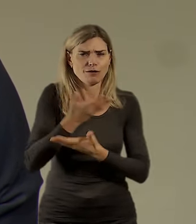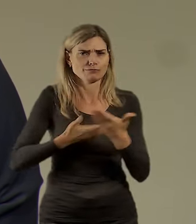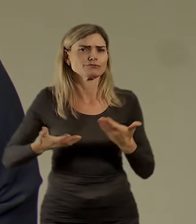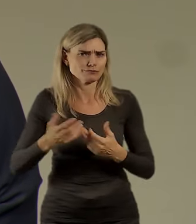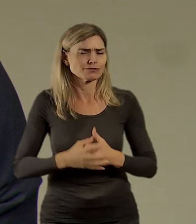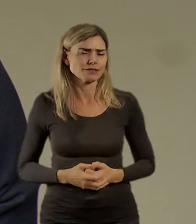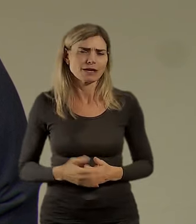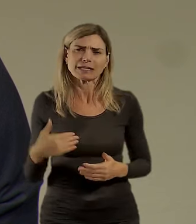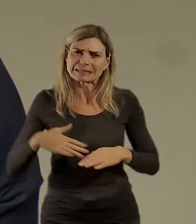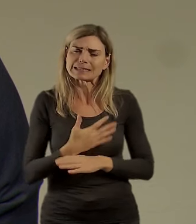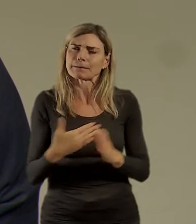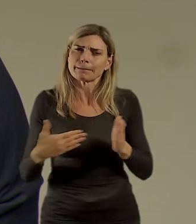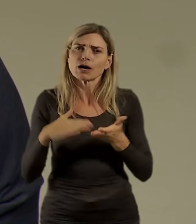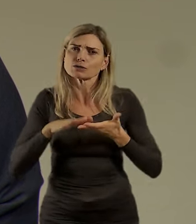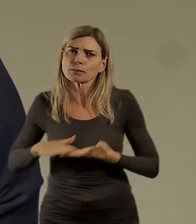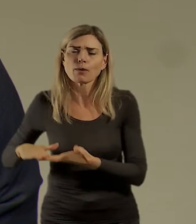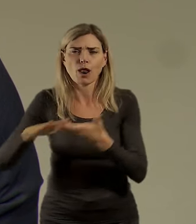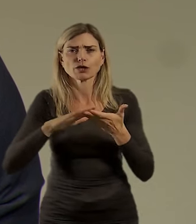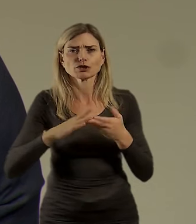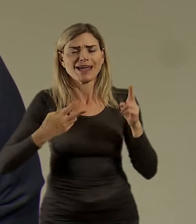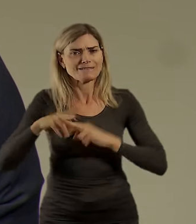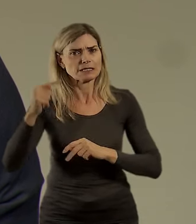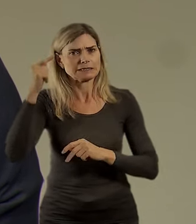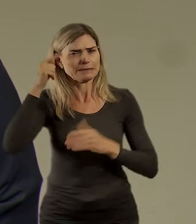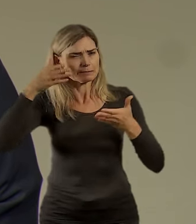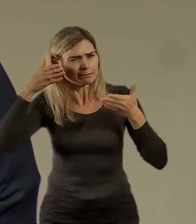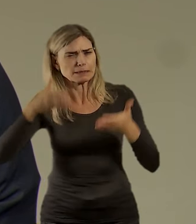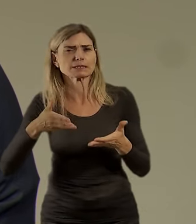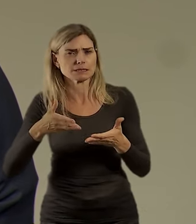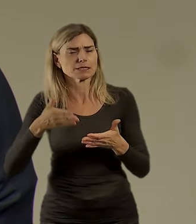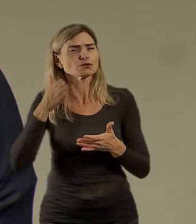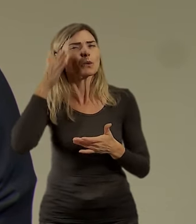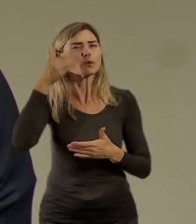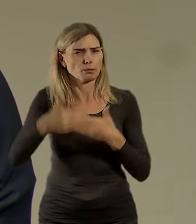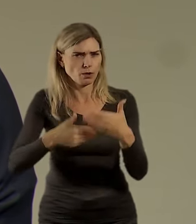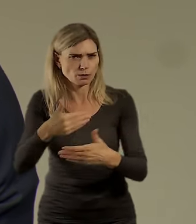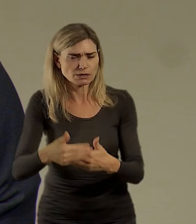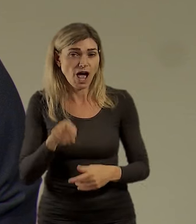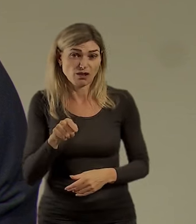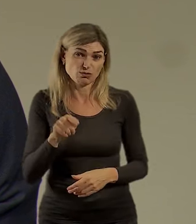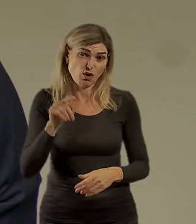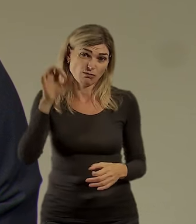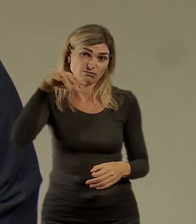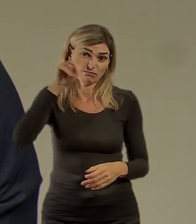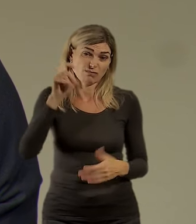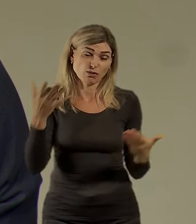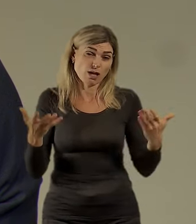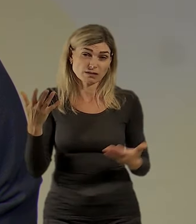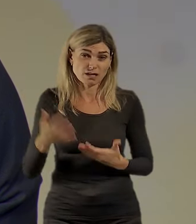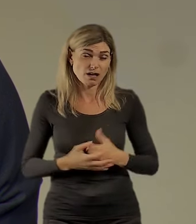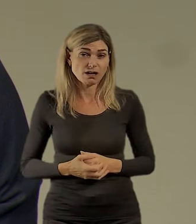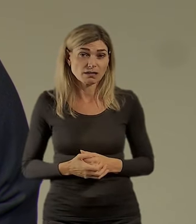Potřebujeme, aby se společnost na to soustředila a v tom je jednoduše trošku otázka, jestli